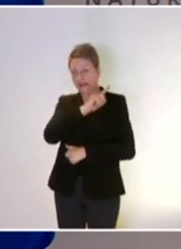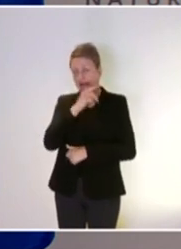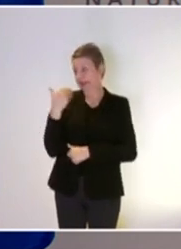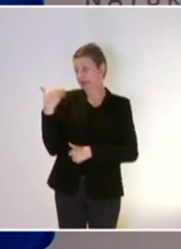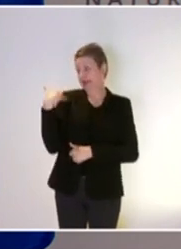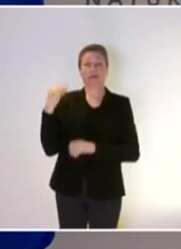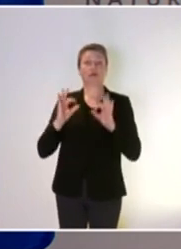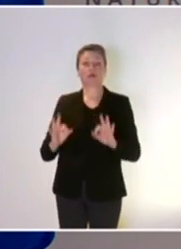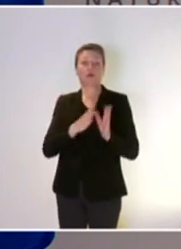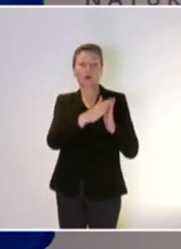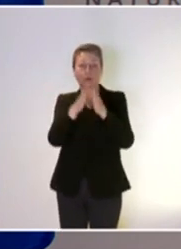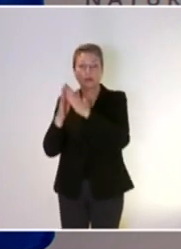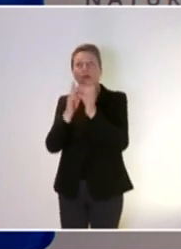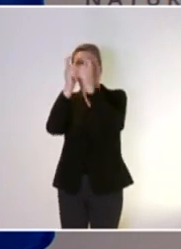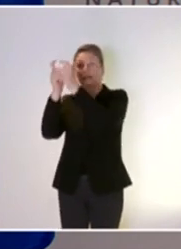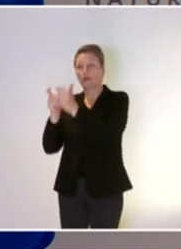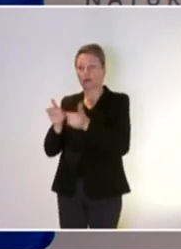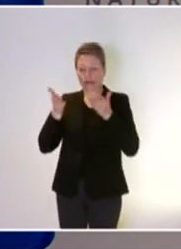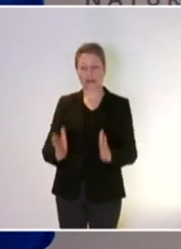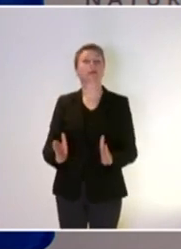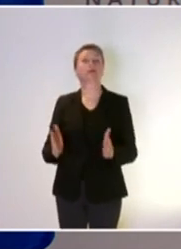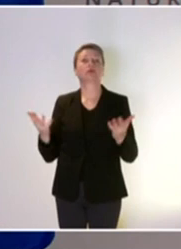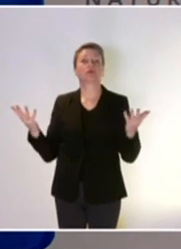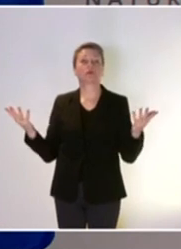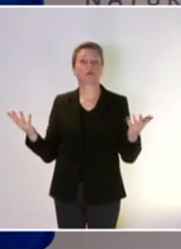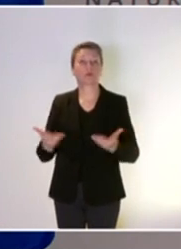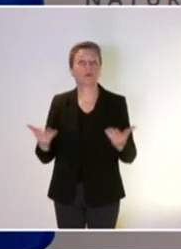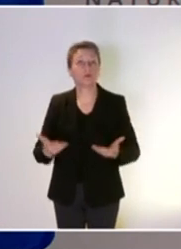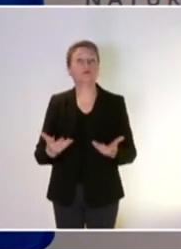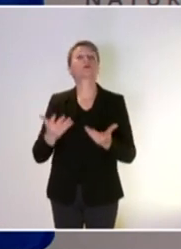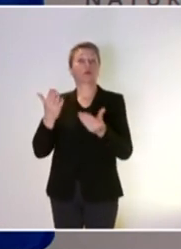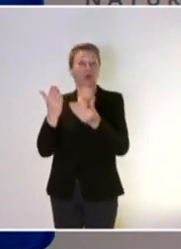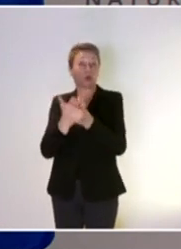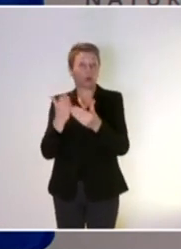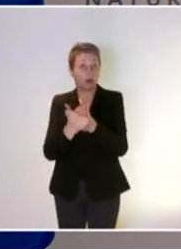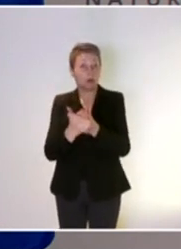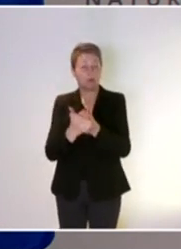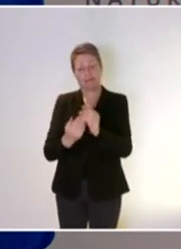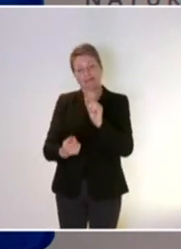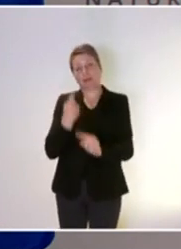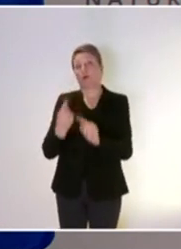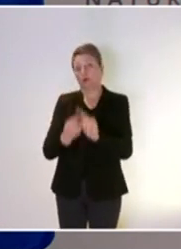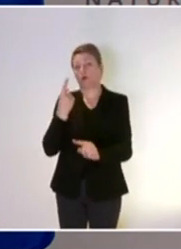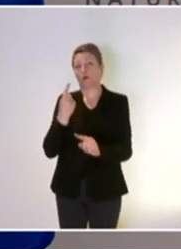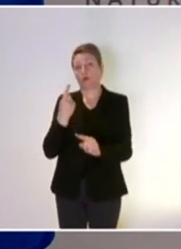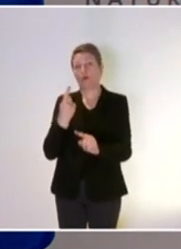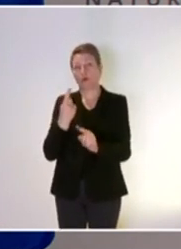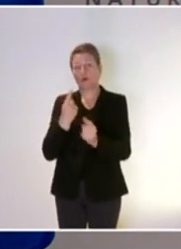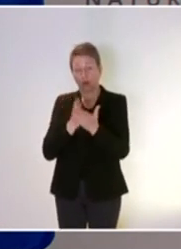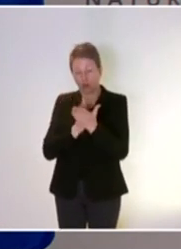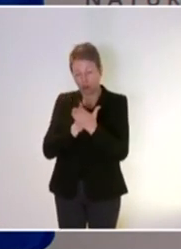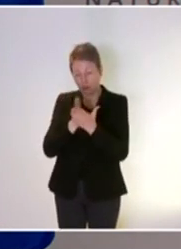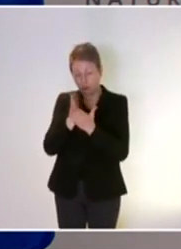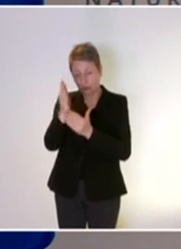c'est-à-dire qu'on a demandé aux instances de se prononcer sur des documents extrêmement importants, une feuille de route qui